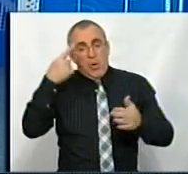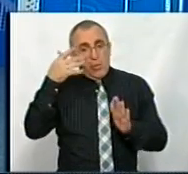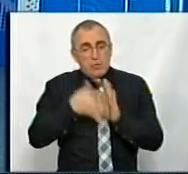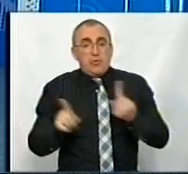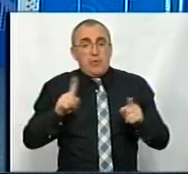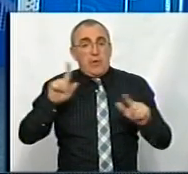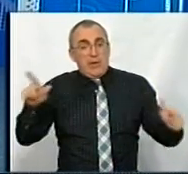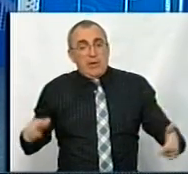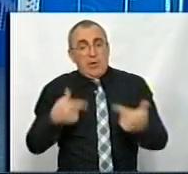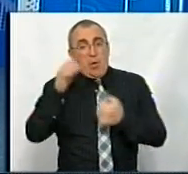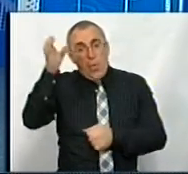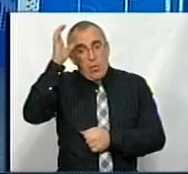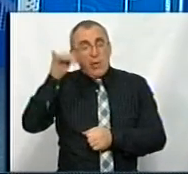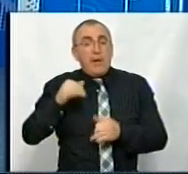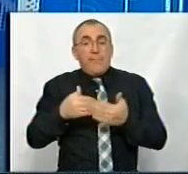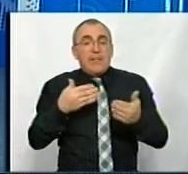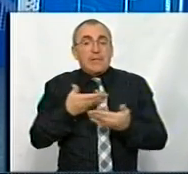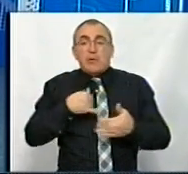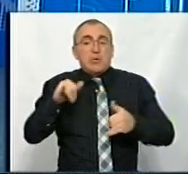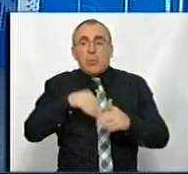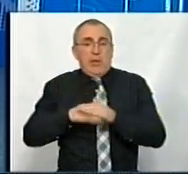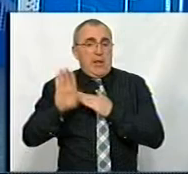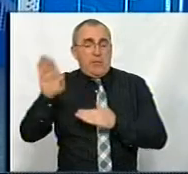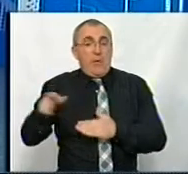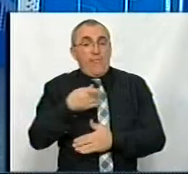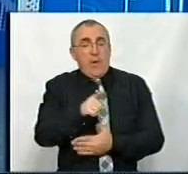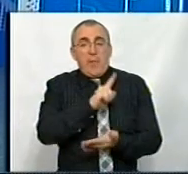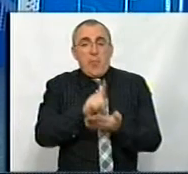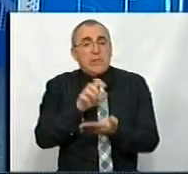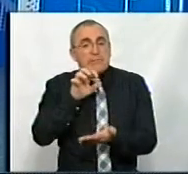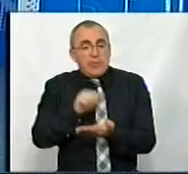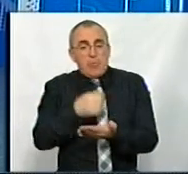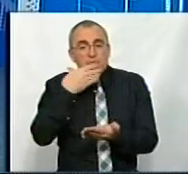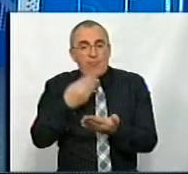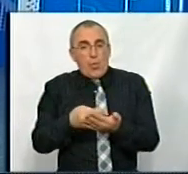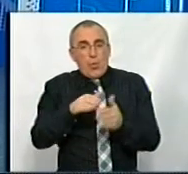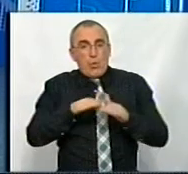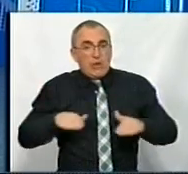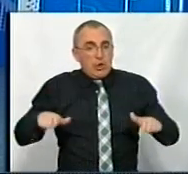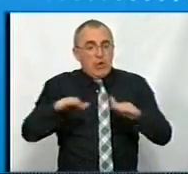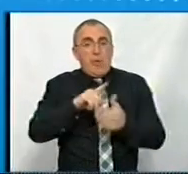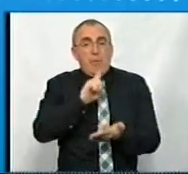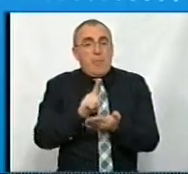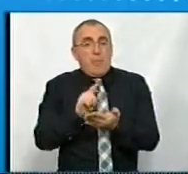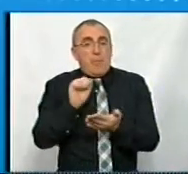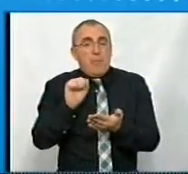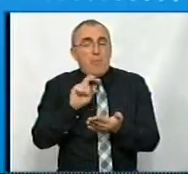що дистанційна освіта від нас вже нікуди не піде. Але вона має займати свою нішу, вона може бути